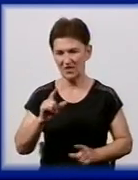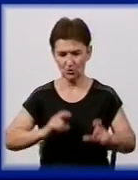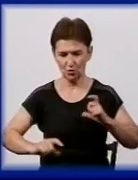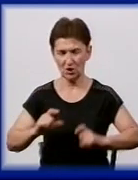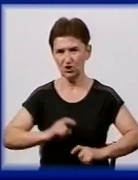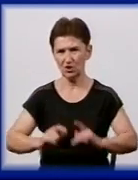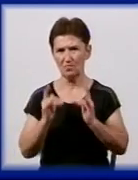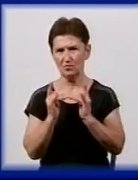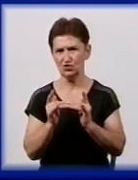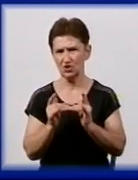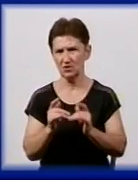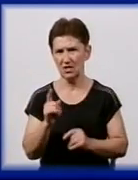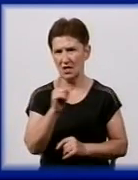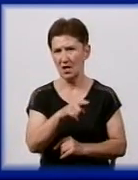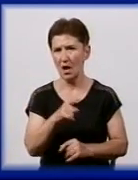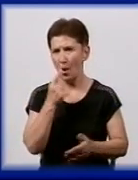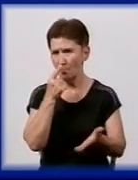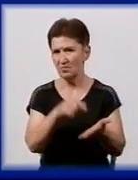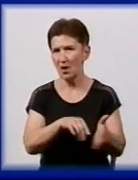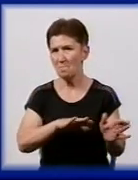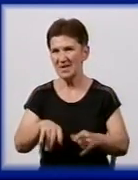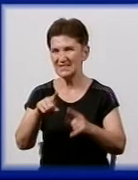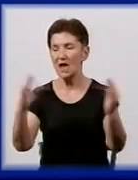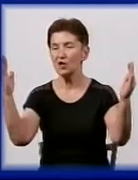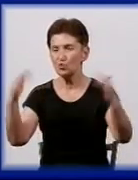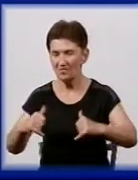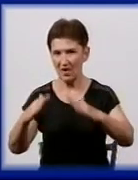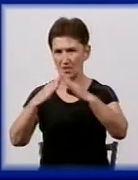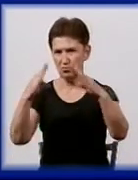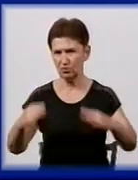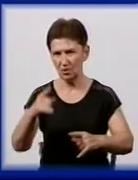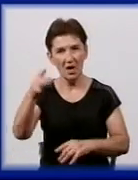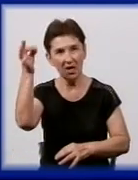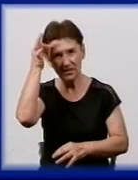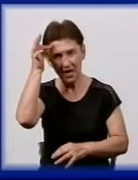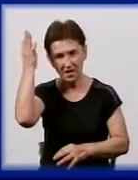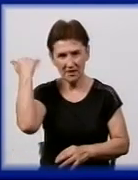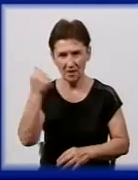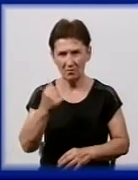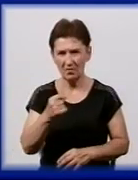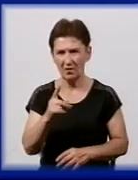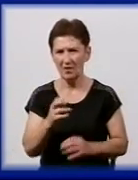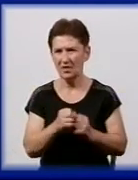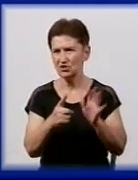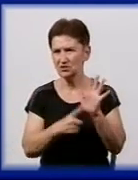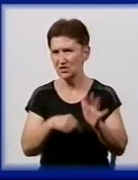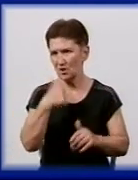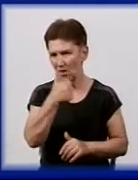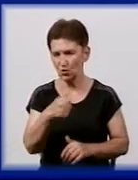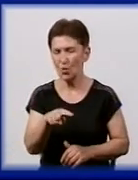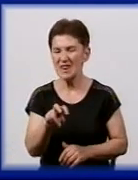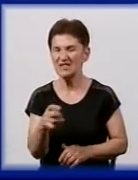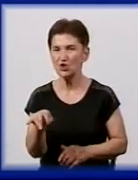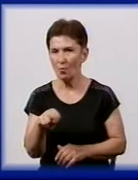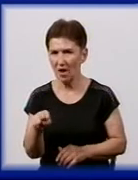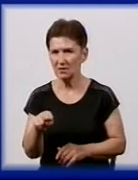Катерина Шнур. Там вони опинилися після руйнування їх будинку. Нагадаємо, у листопаді 2016 року на вулиці Тараса Карпи